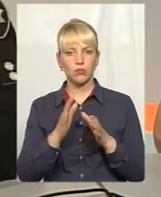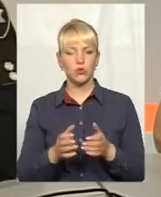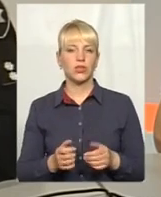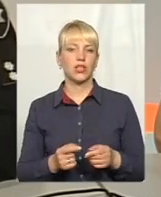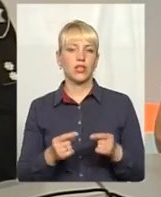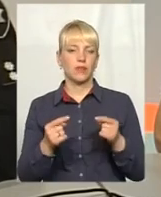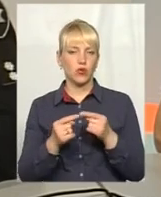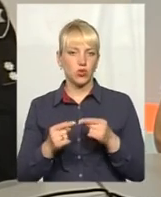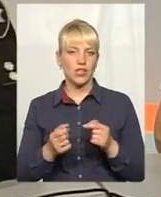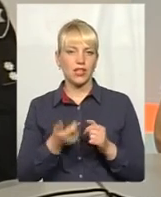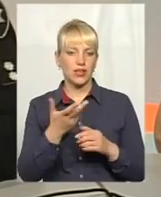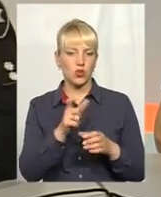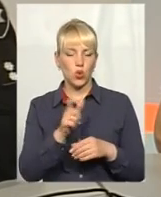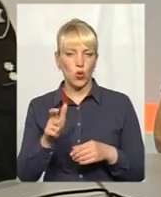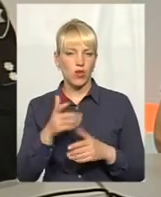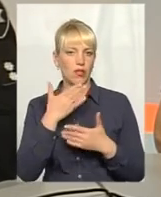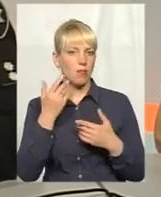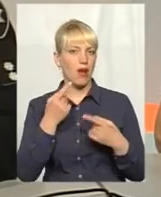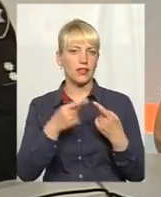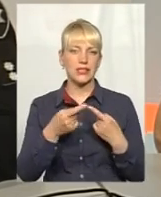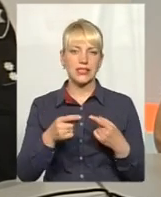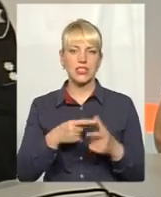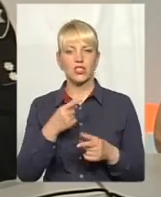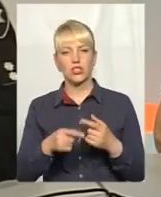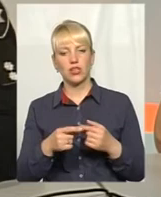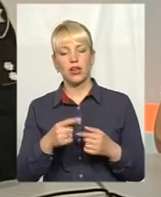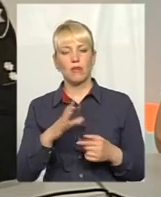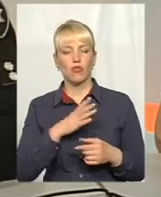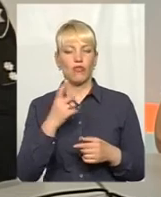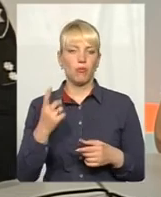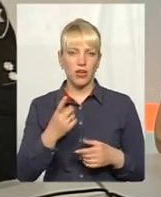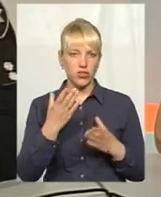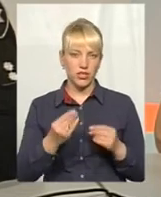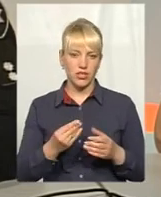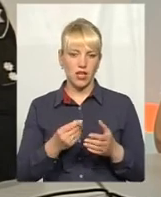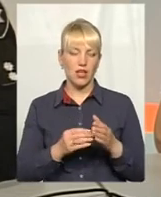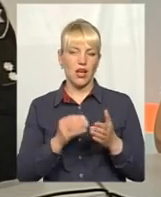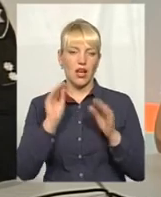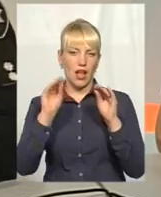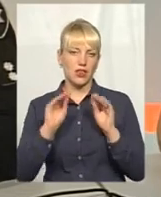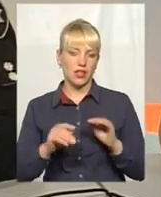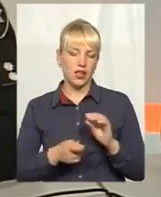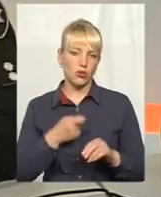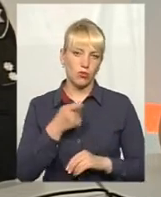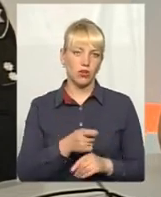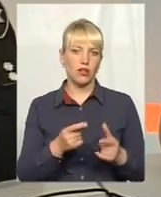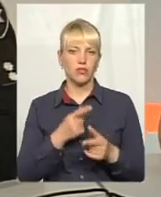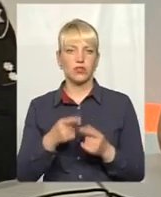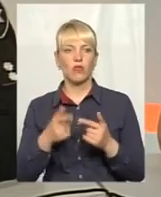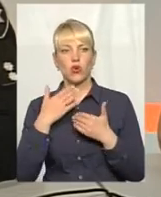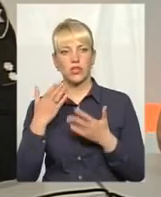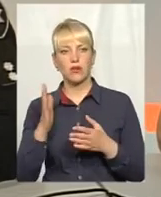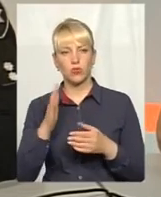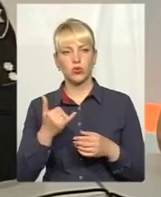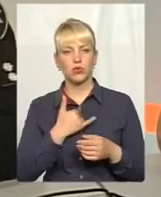людей, і немає різниці, чи кандидат подав в перші дні анкету, чи він подав в останній. Буде в нас працювати